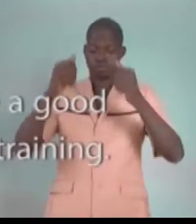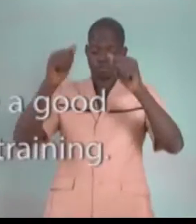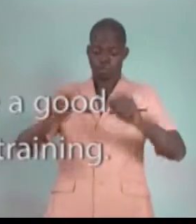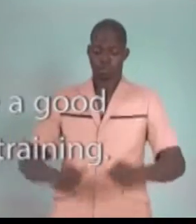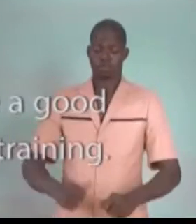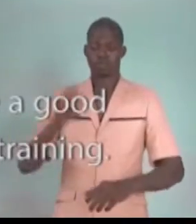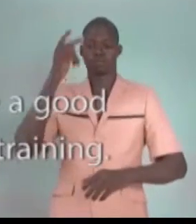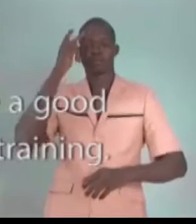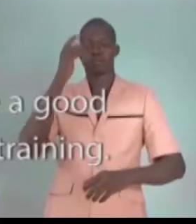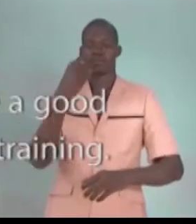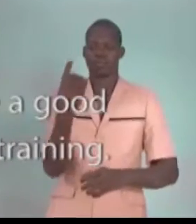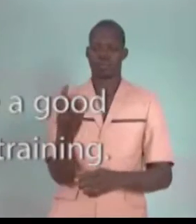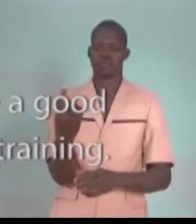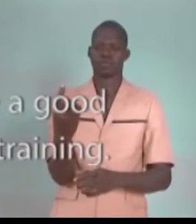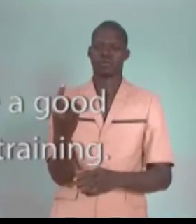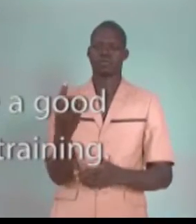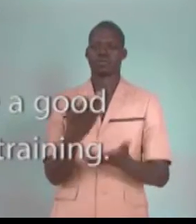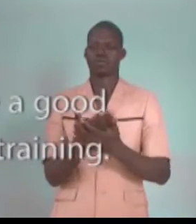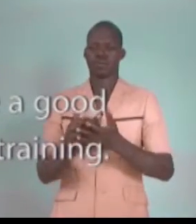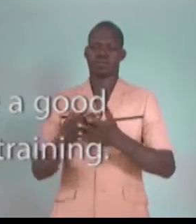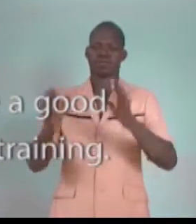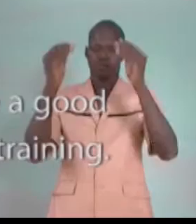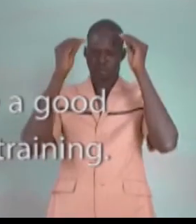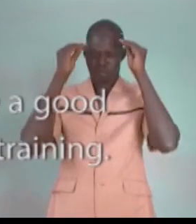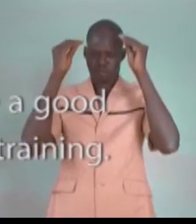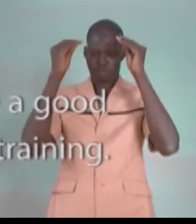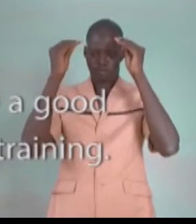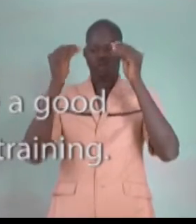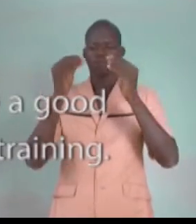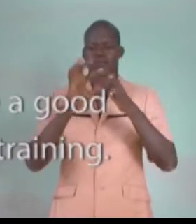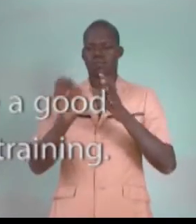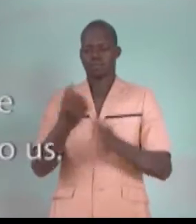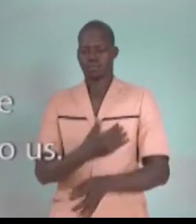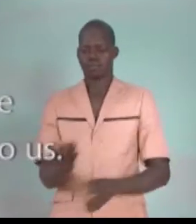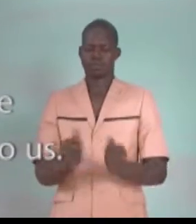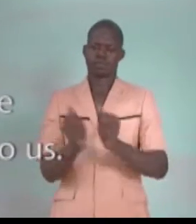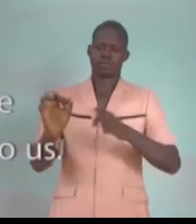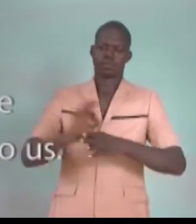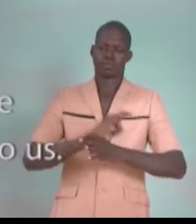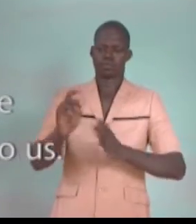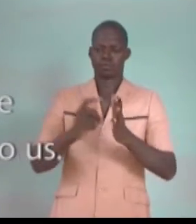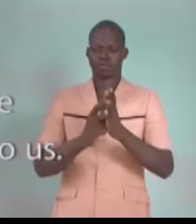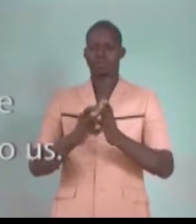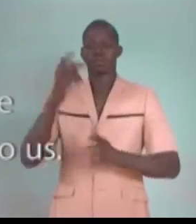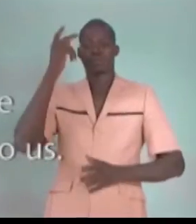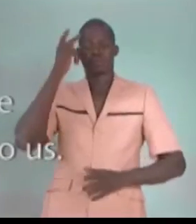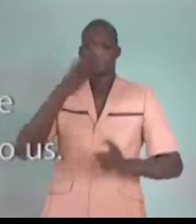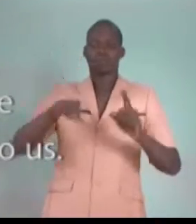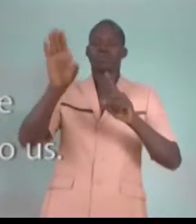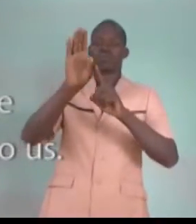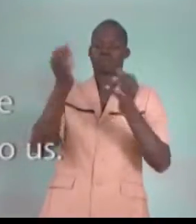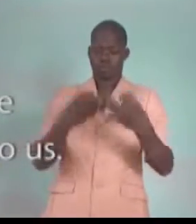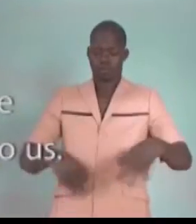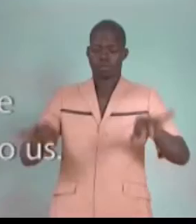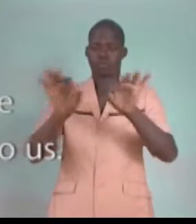imaginer un bon encadrement des enfants sans cette formation-là. Je pense que c'est une condition sine